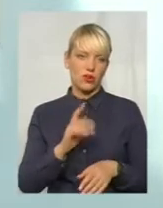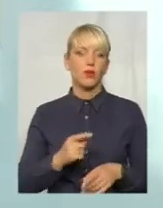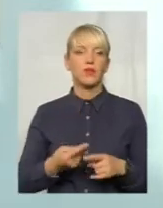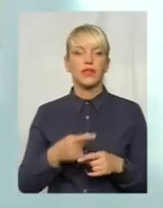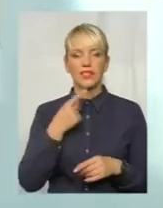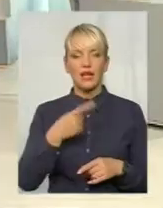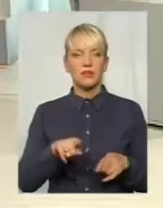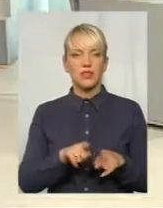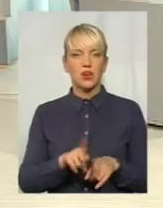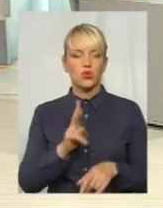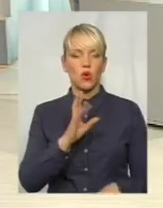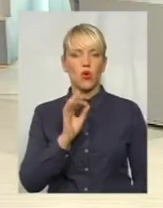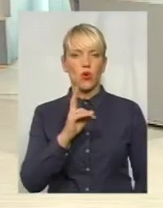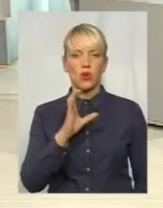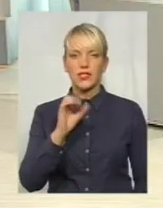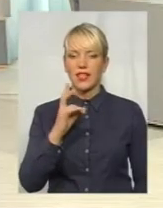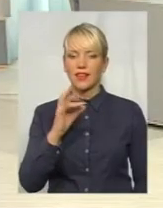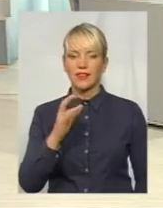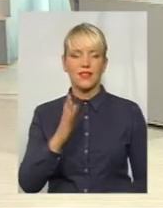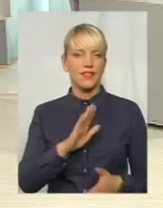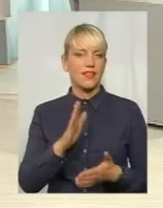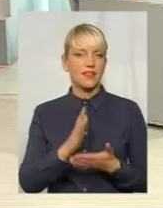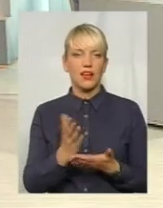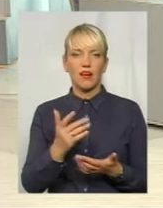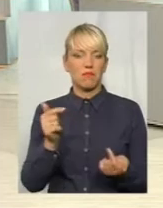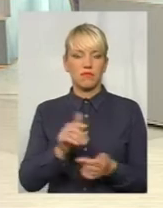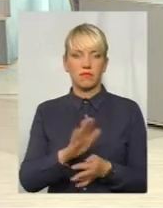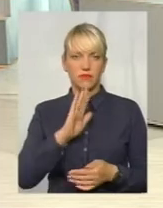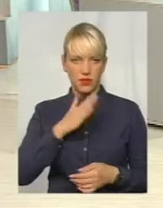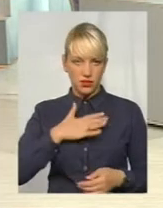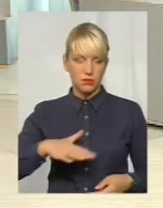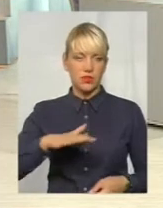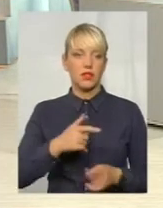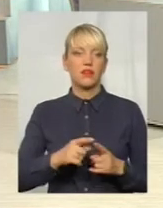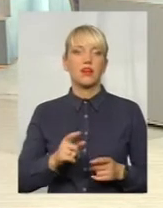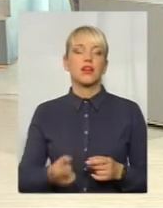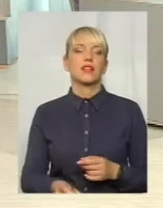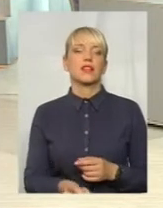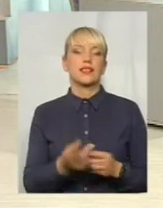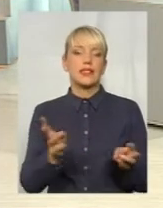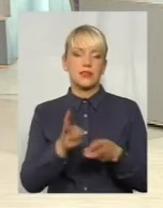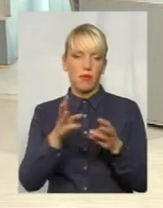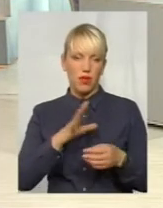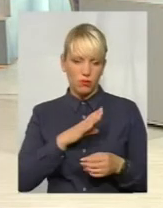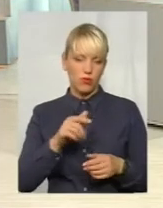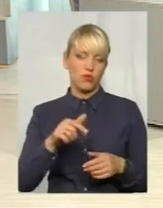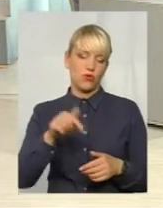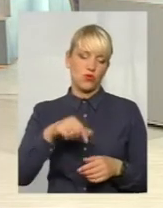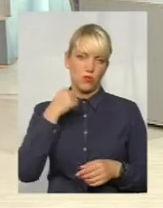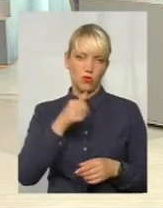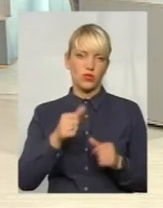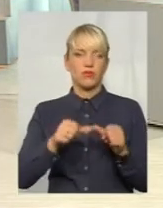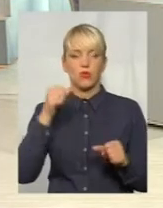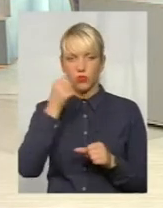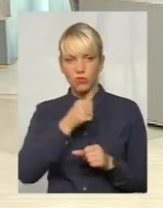так, що Коксаки не є якимось нехарактерним для нашої місцевості. Спалах цього року, був спалах минулого року в той самий період.